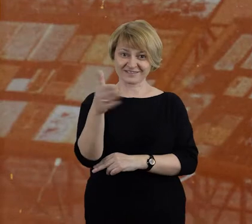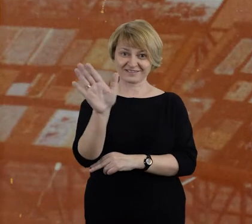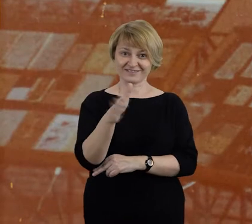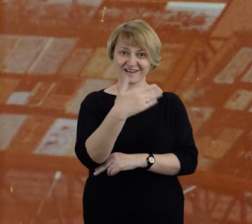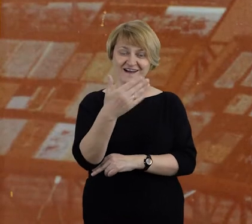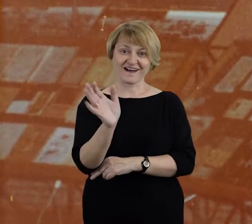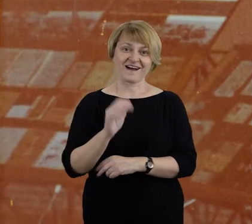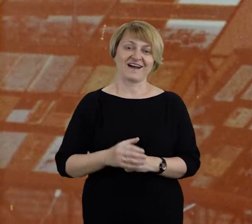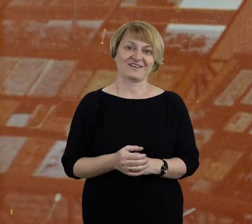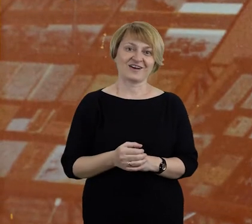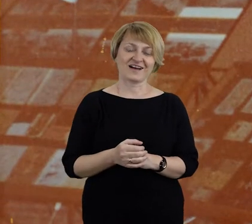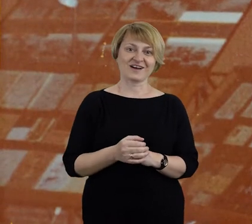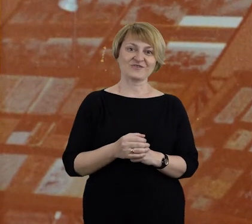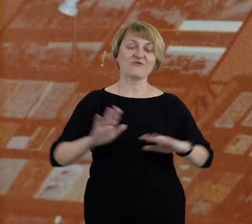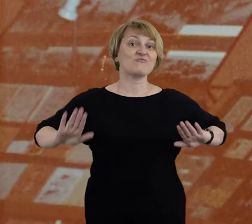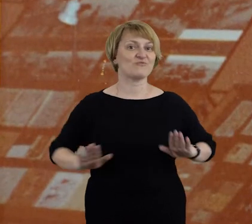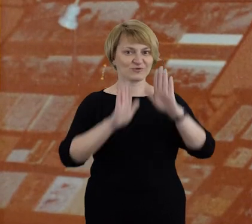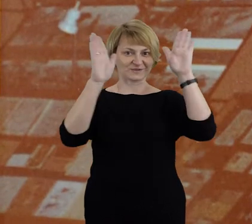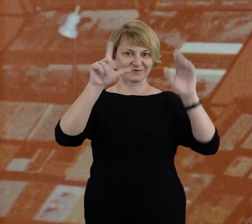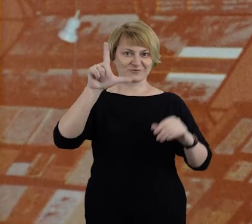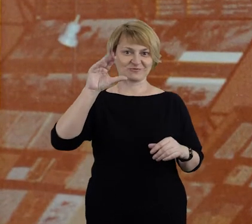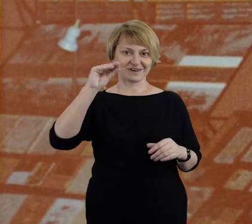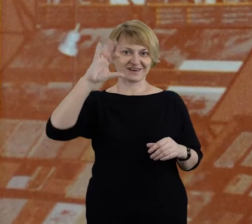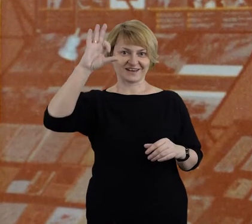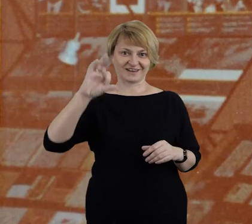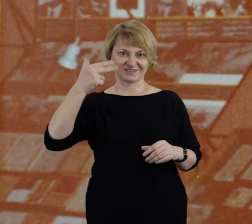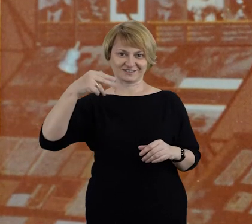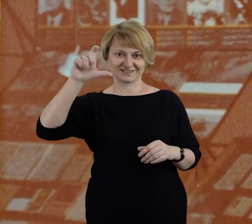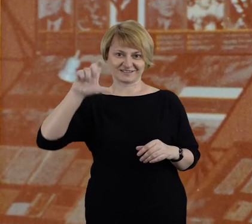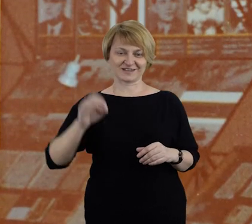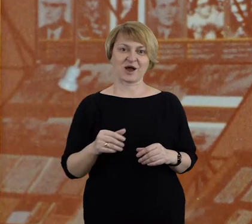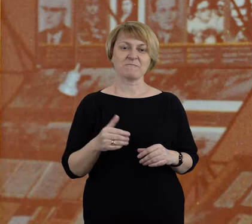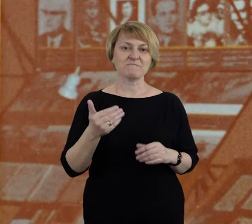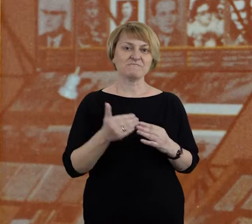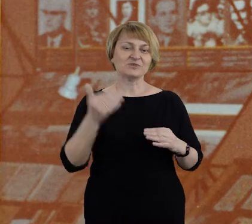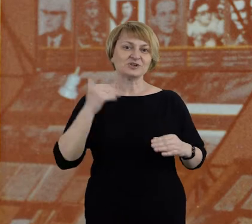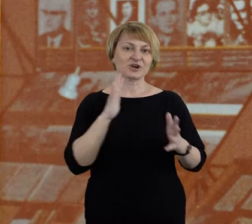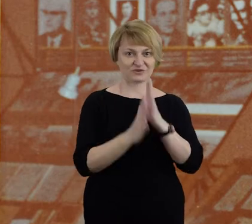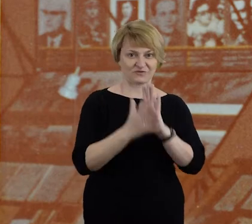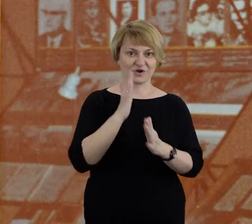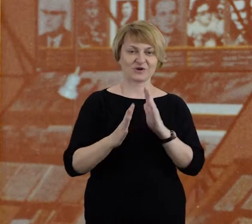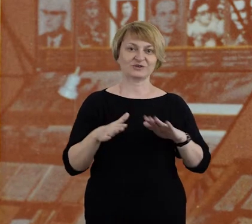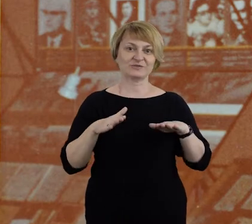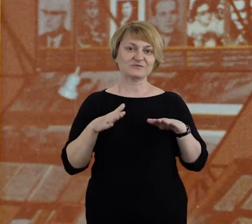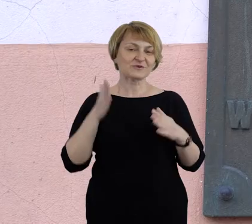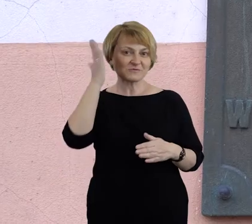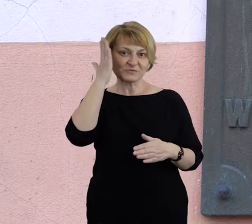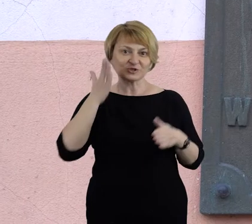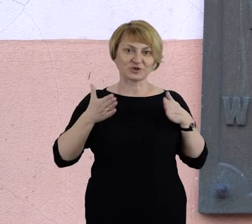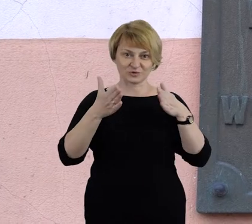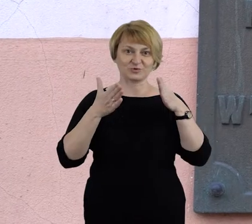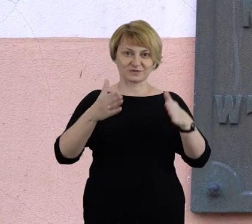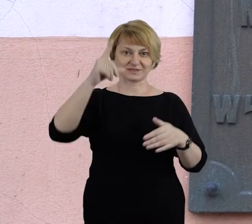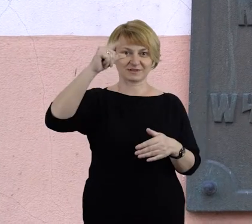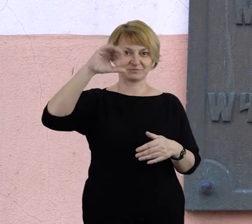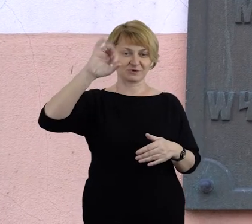w Leśnicy w Muzeum, bo mieszkali przed wojną na Piastowskie 9, tam jest